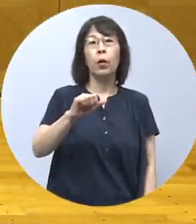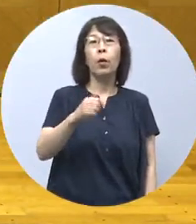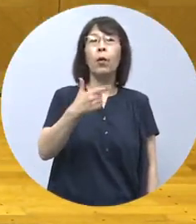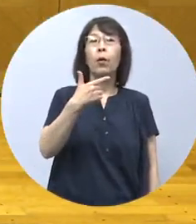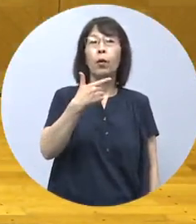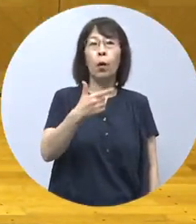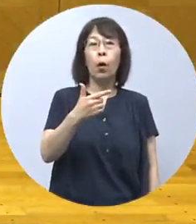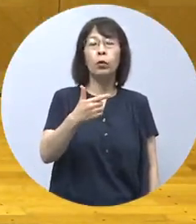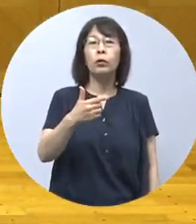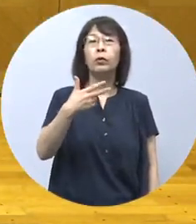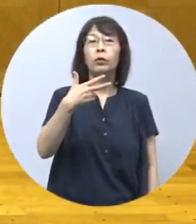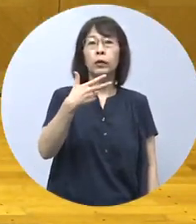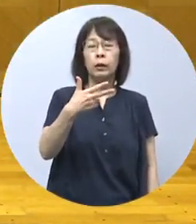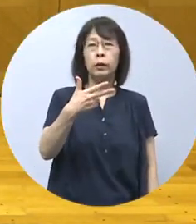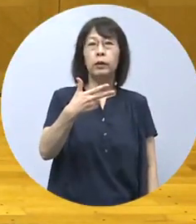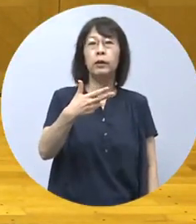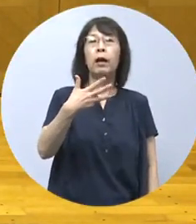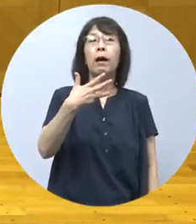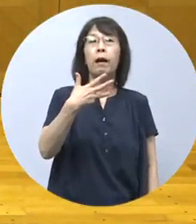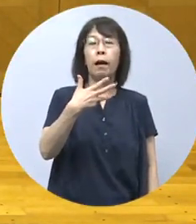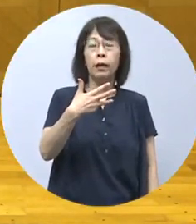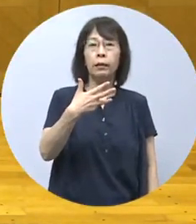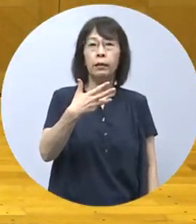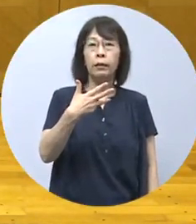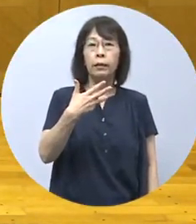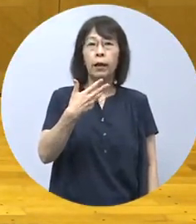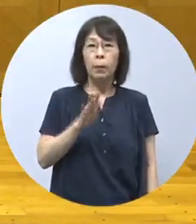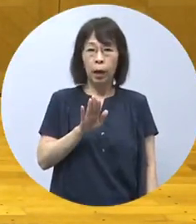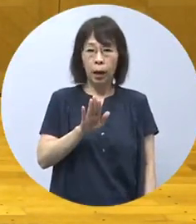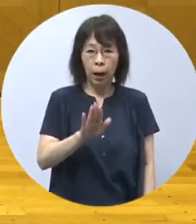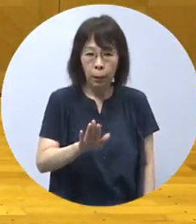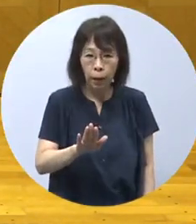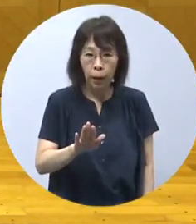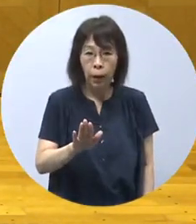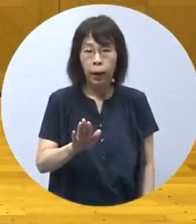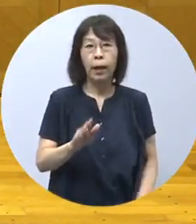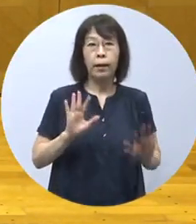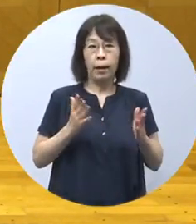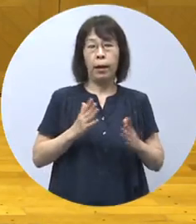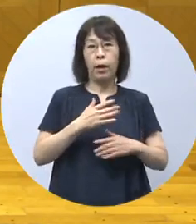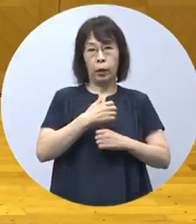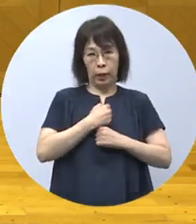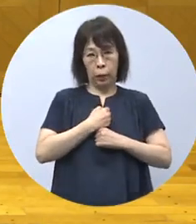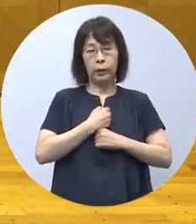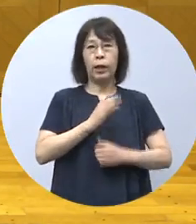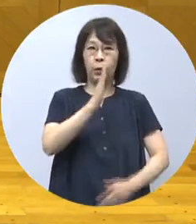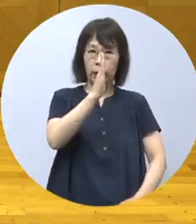567前かがみにならないように気をつけてください